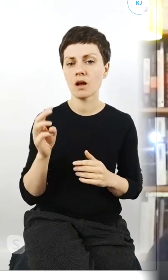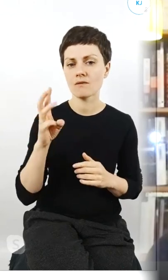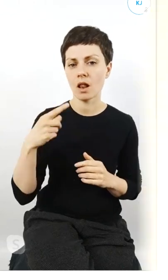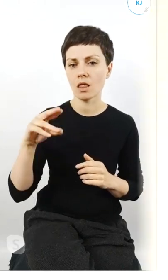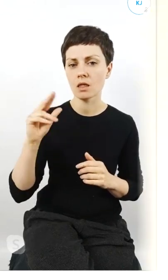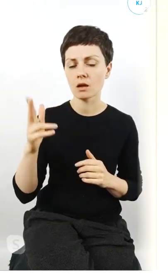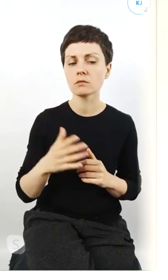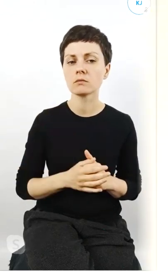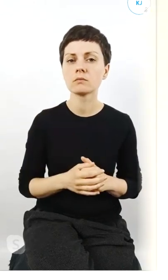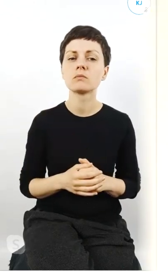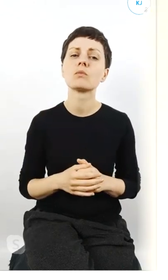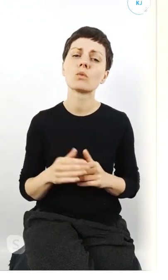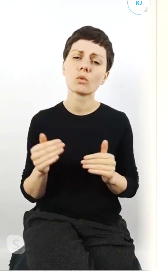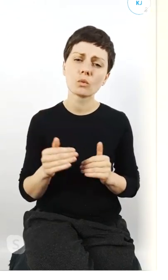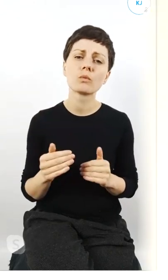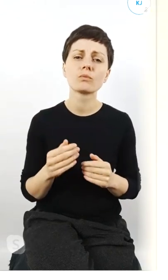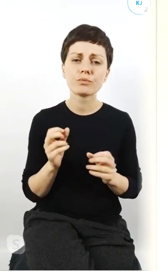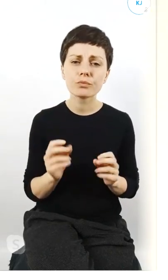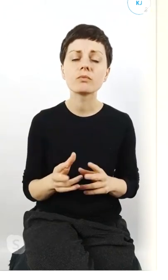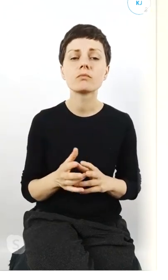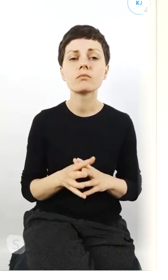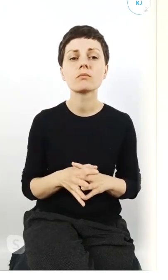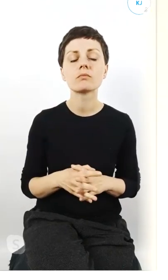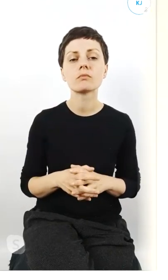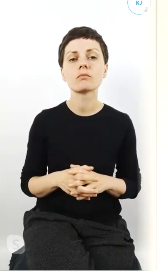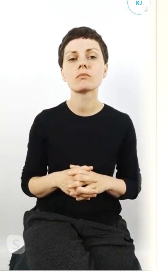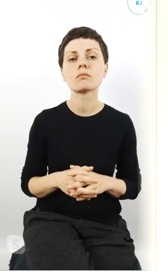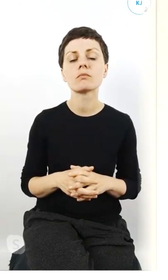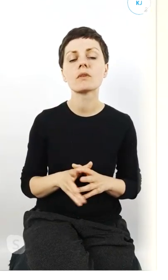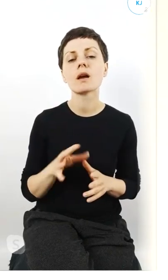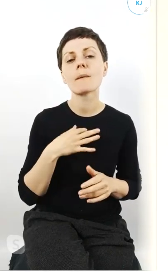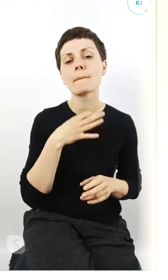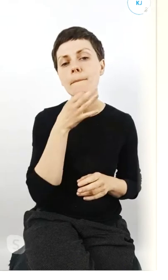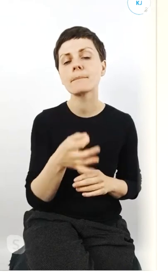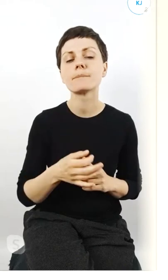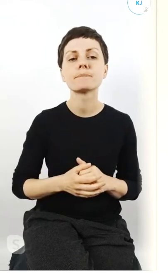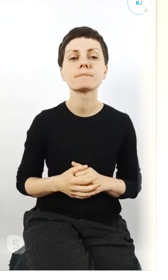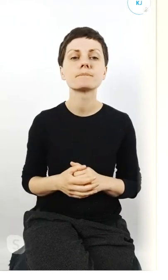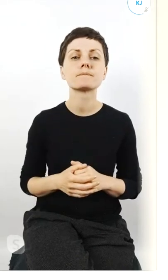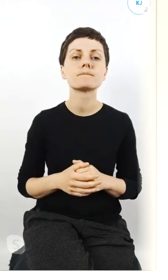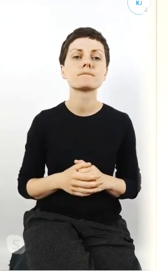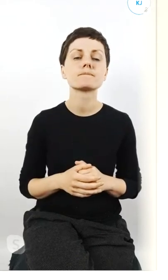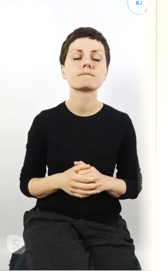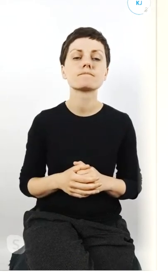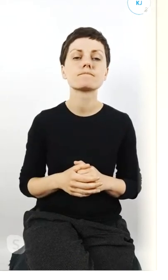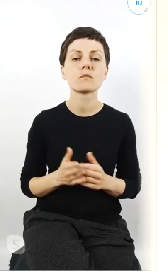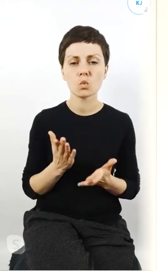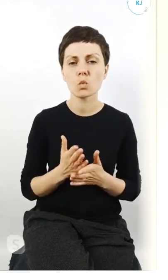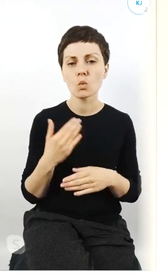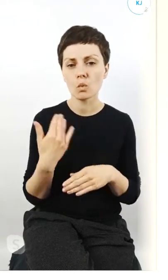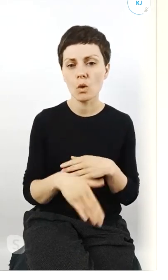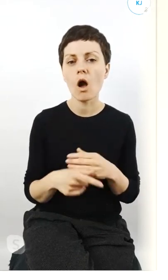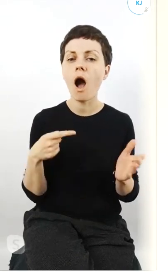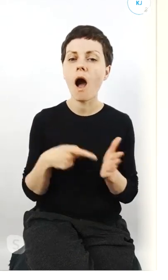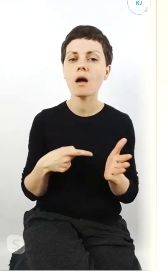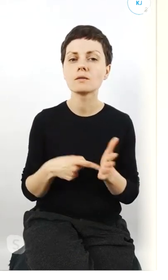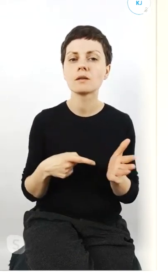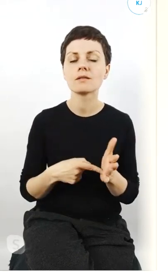no może tak to takie pytanie na koniec rzeczy ostateczne